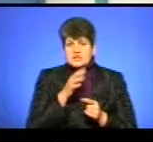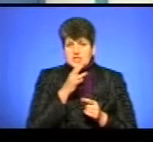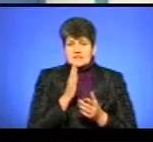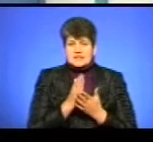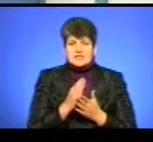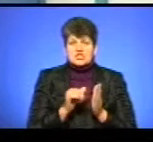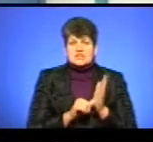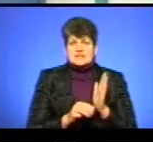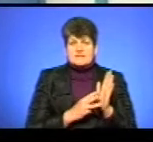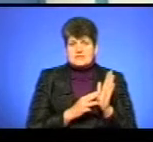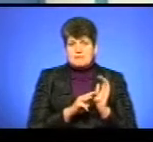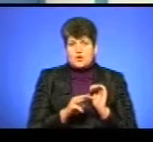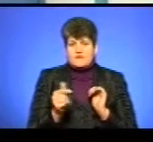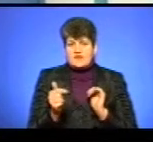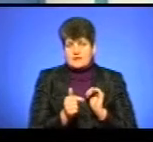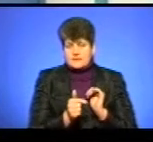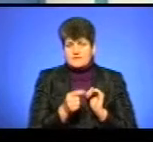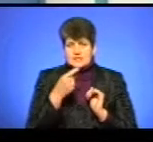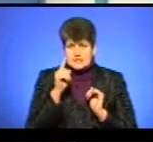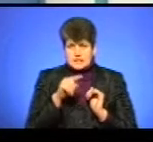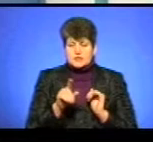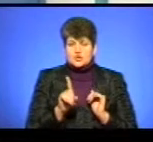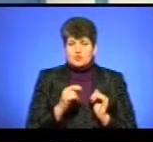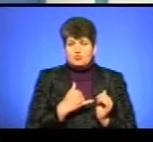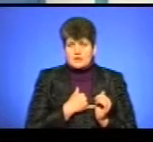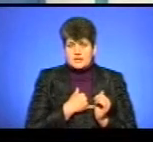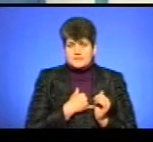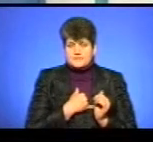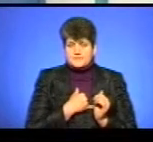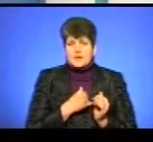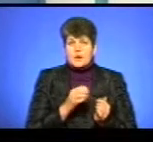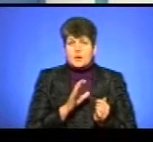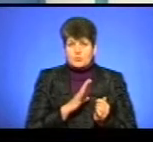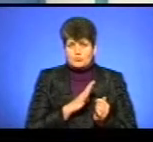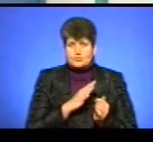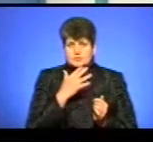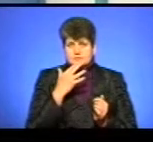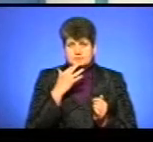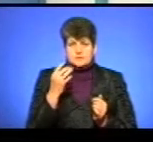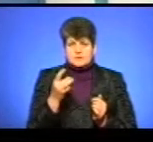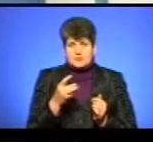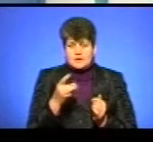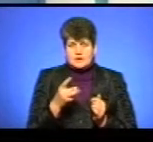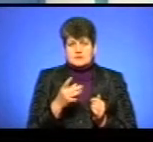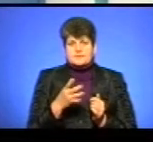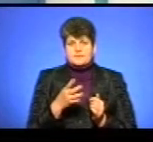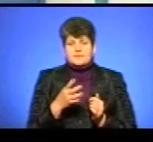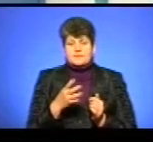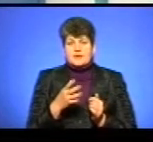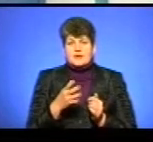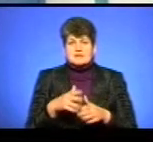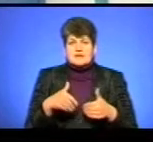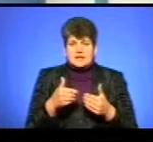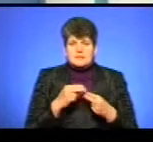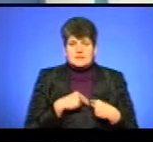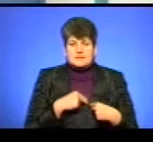68 мільйонів гривень. Адже ви знаєте, що в нас були і неодноразово, в засобу масової інформації зверталися